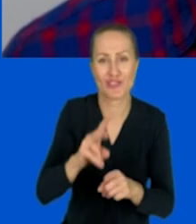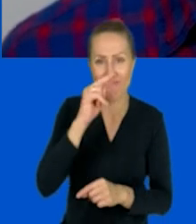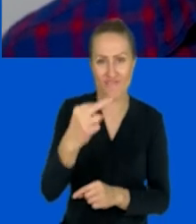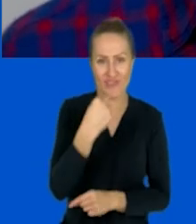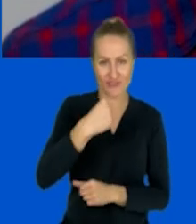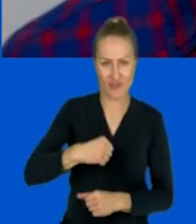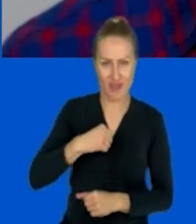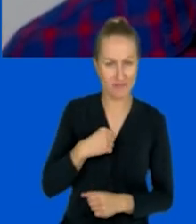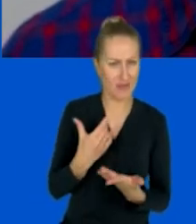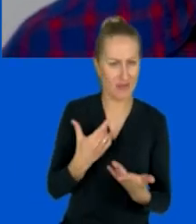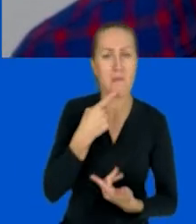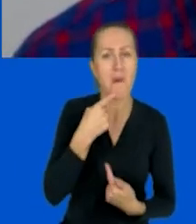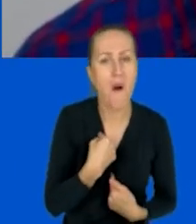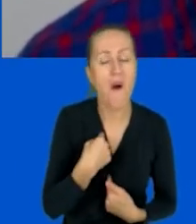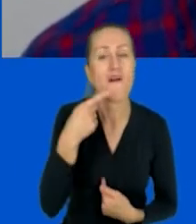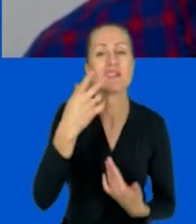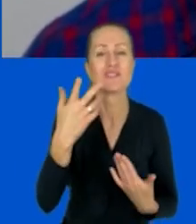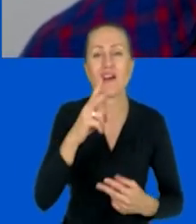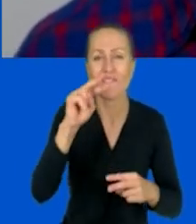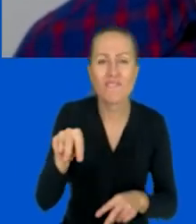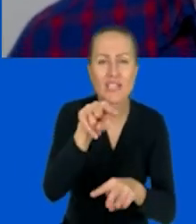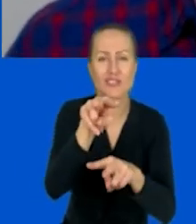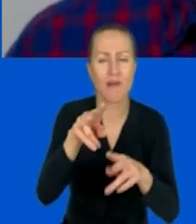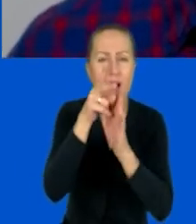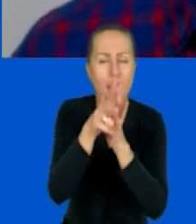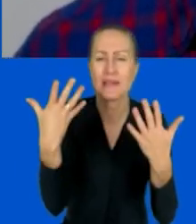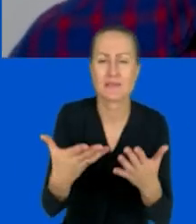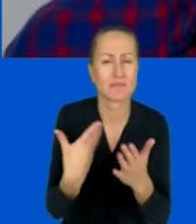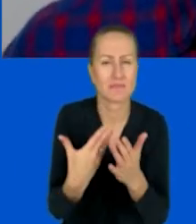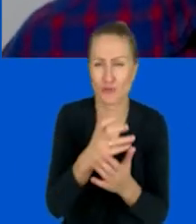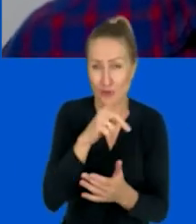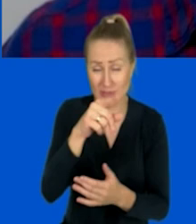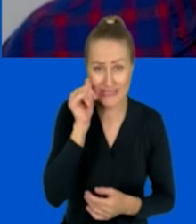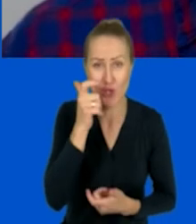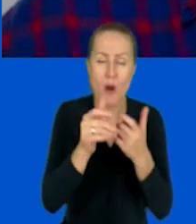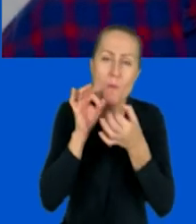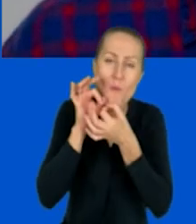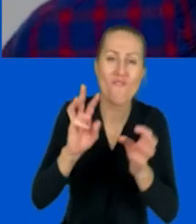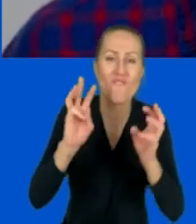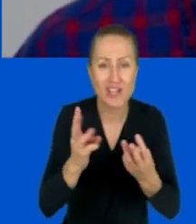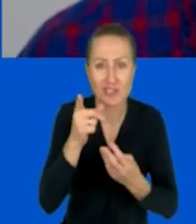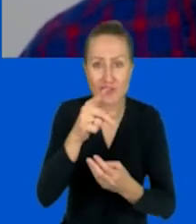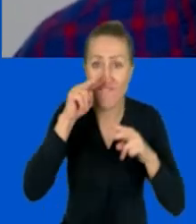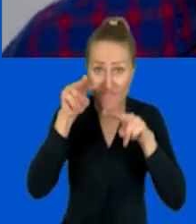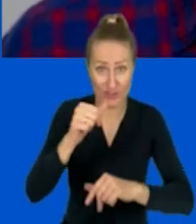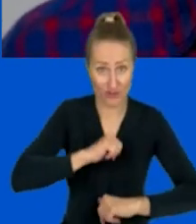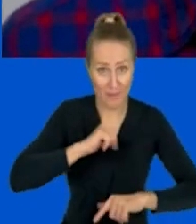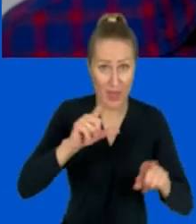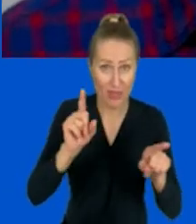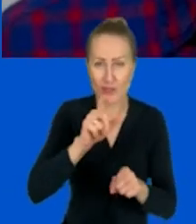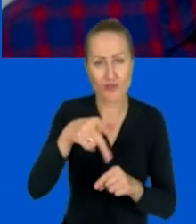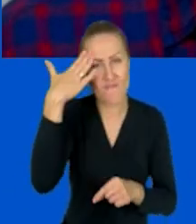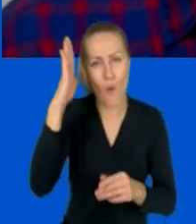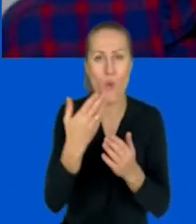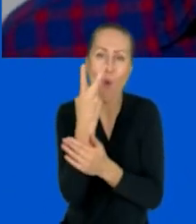Powiedz mi, dlaczego właśnie tak chciałaś patrzeć na tą kamerę i czy też na co dzień, jak prowadzisz warsztaty, to widzisz siebie, czy też ukrywasz